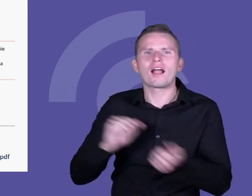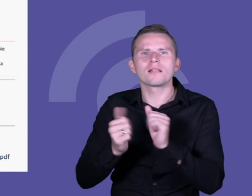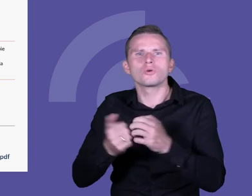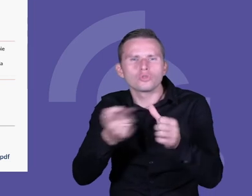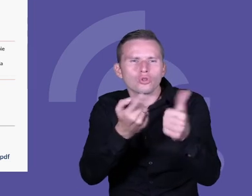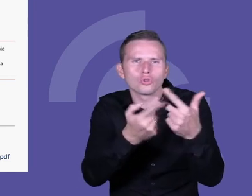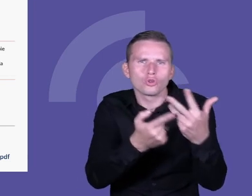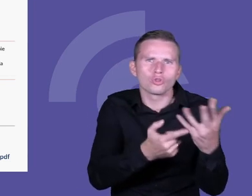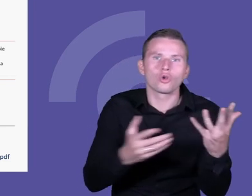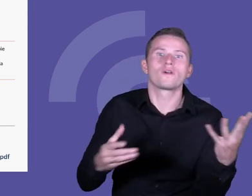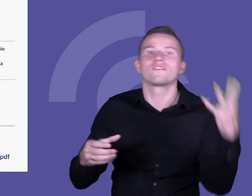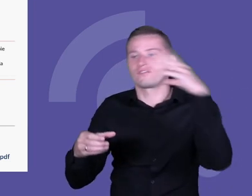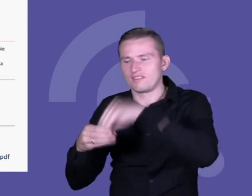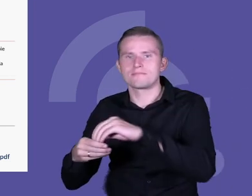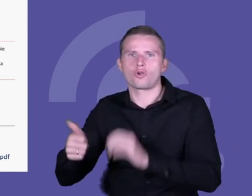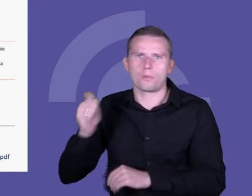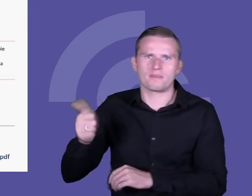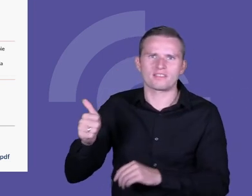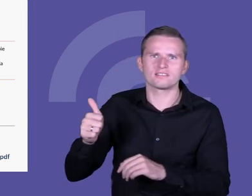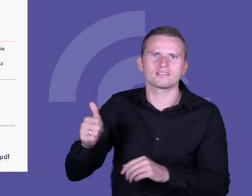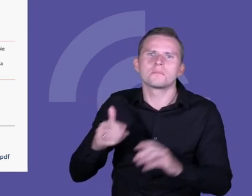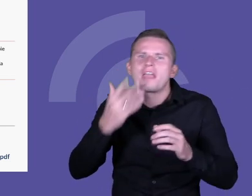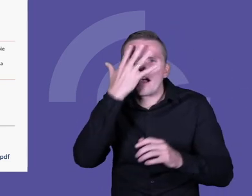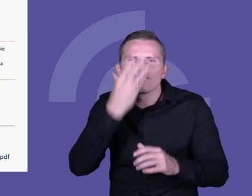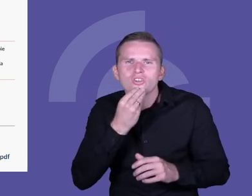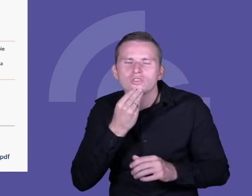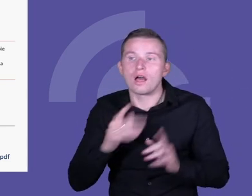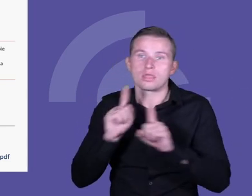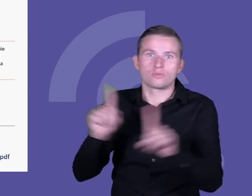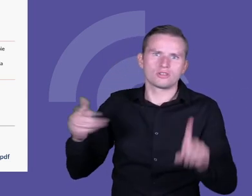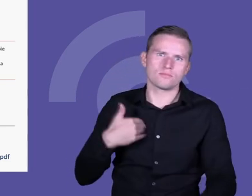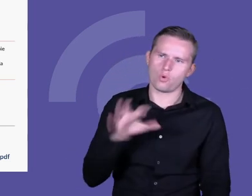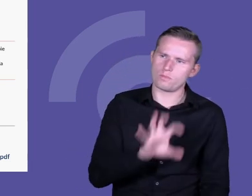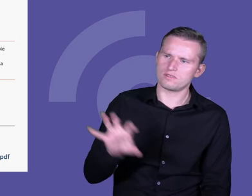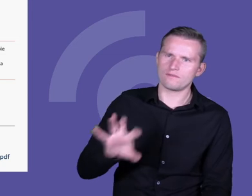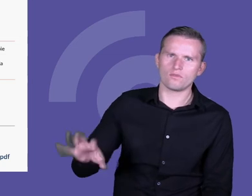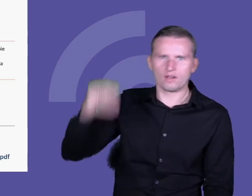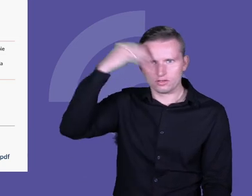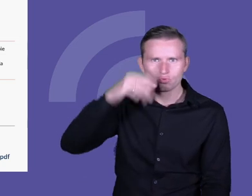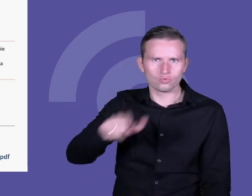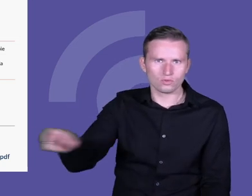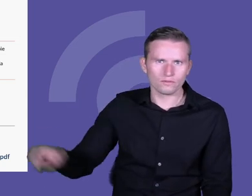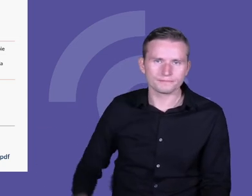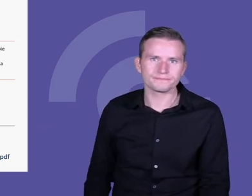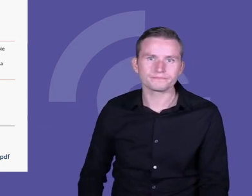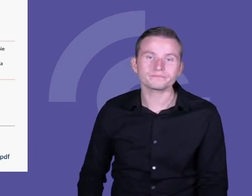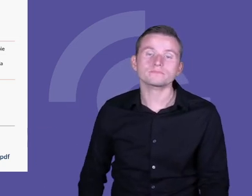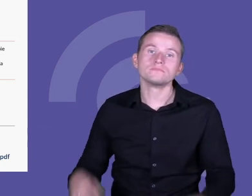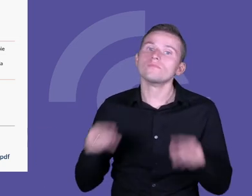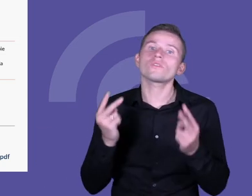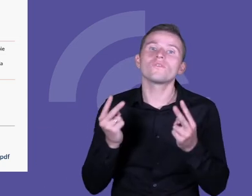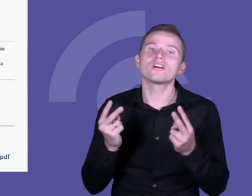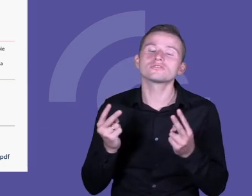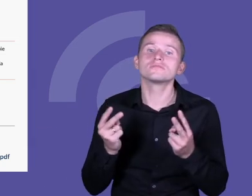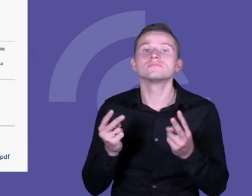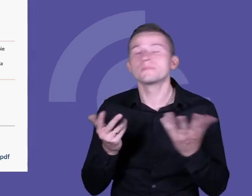na nią, które nauczyciele mieli okazję obserwować u swoich uczniów. I to, co ważne, to to, że